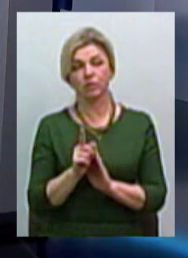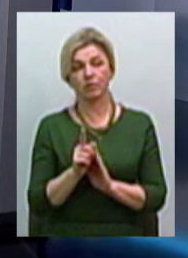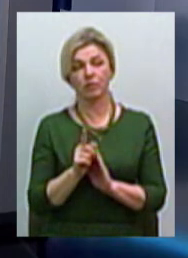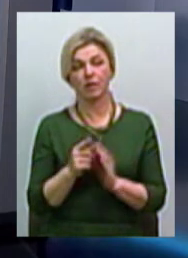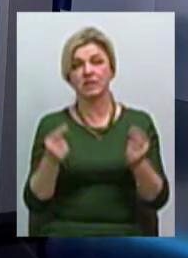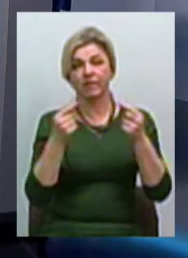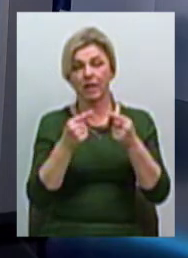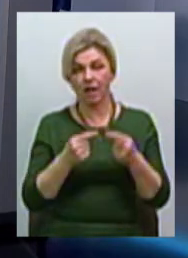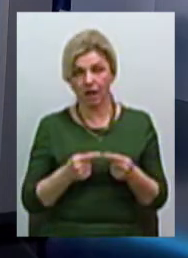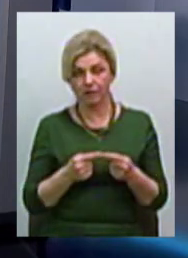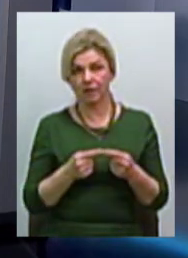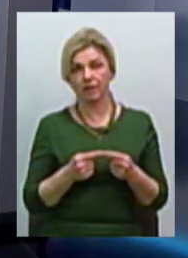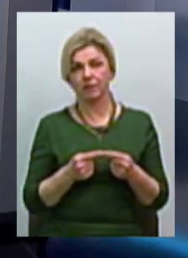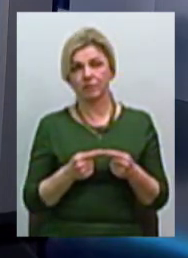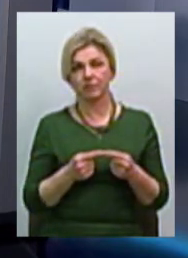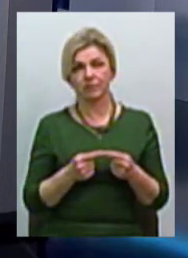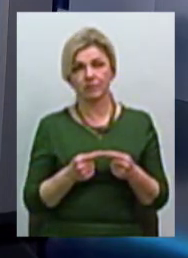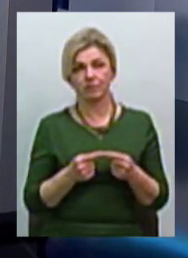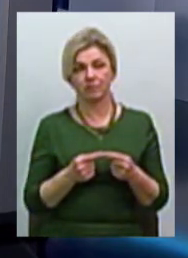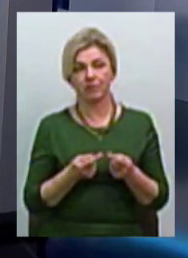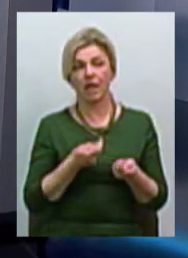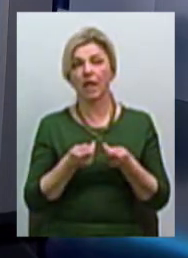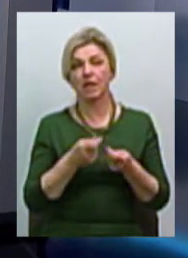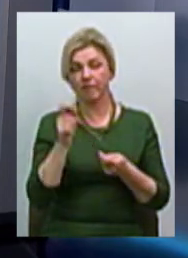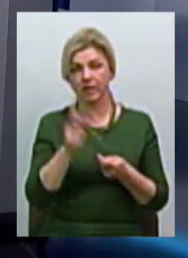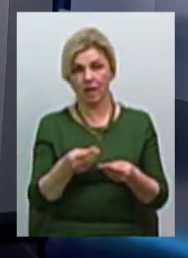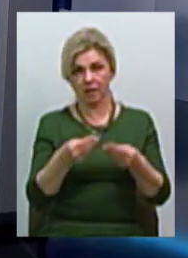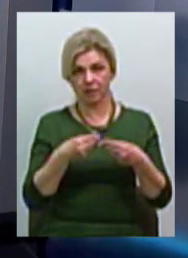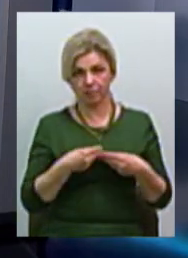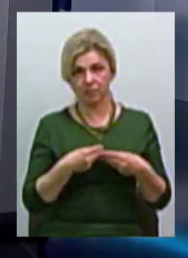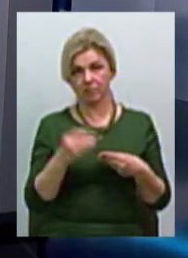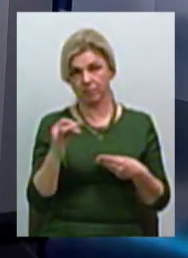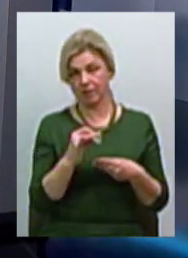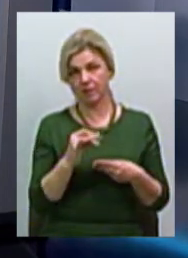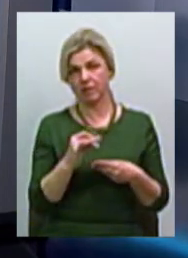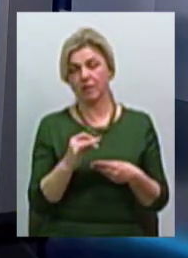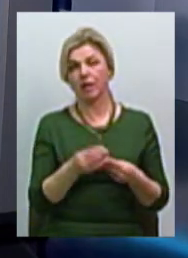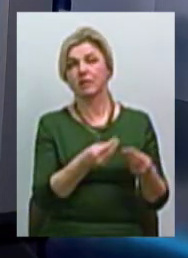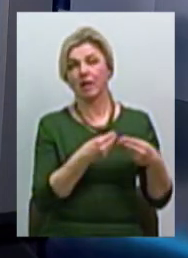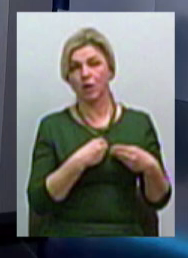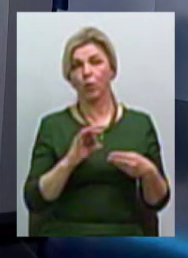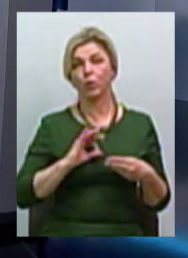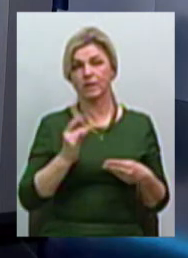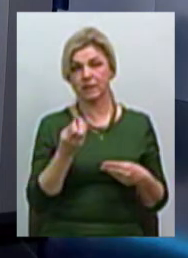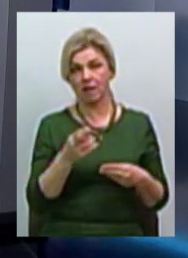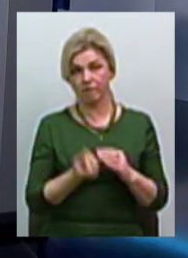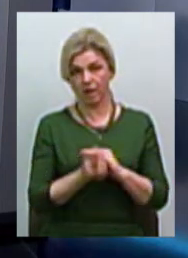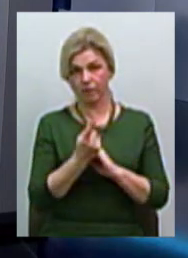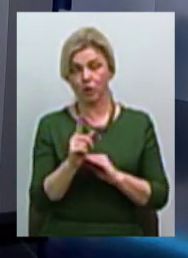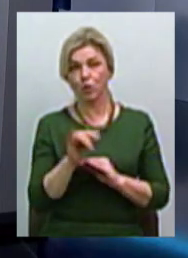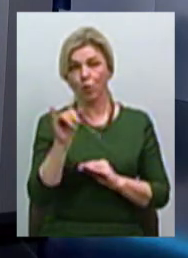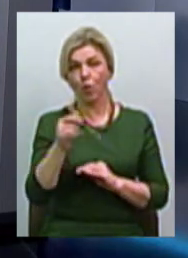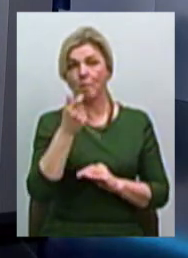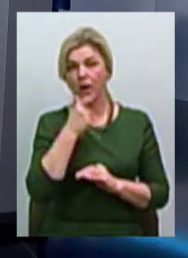звіряти відповідні дані, керівник нам надає дані і надає нам дані юстиція. І виявляється, що у цього